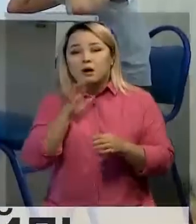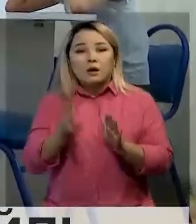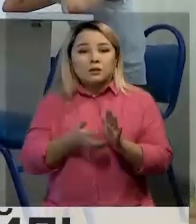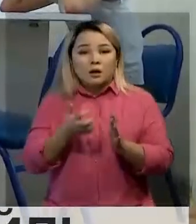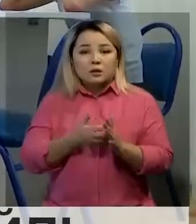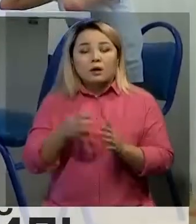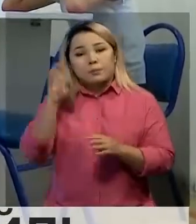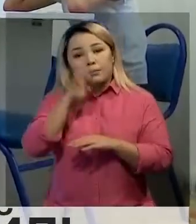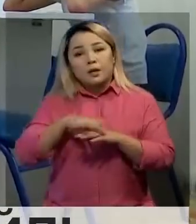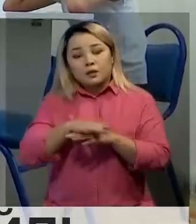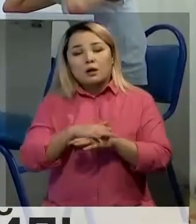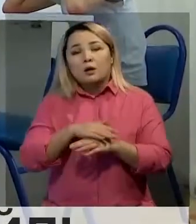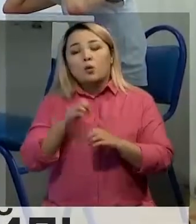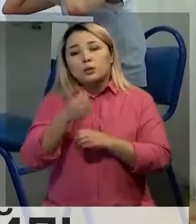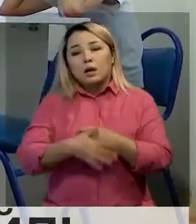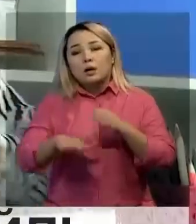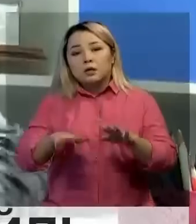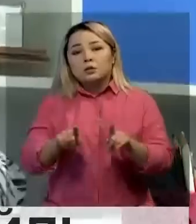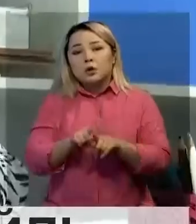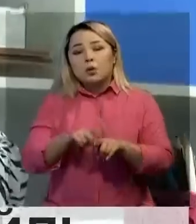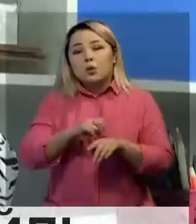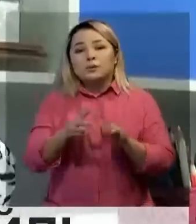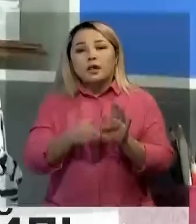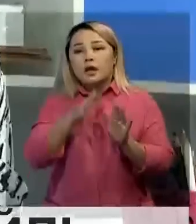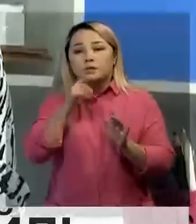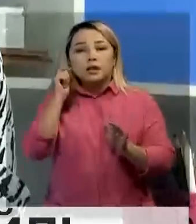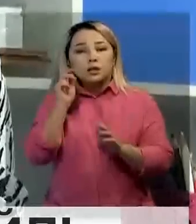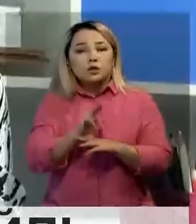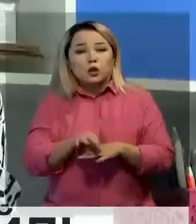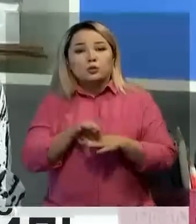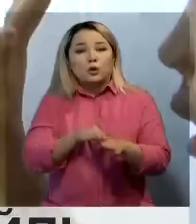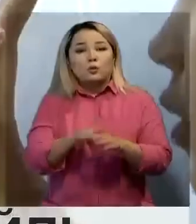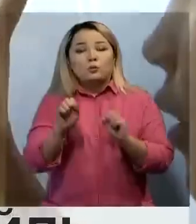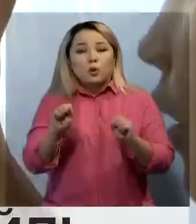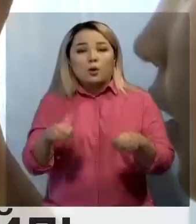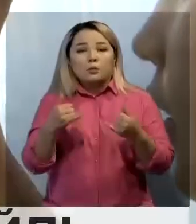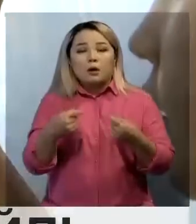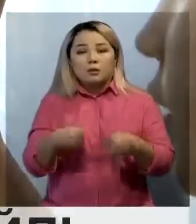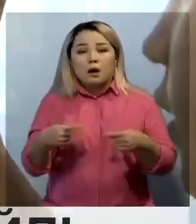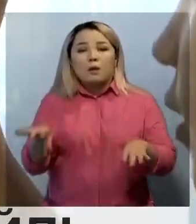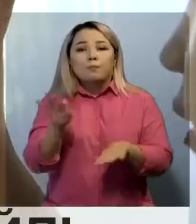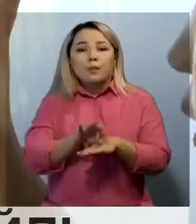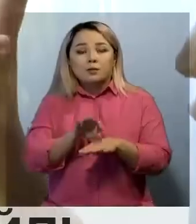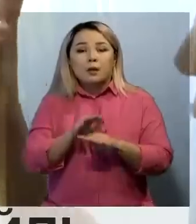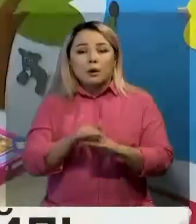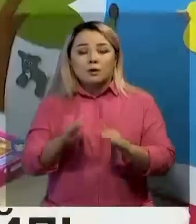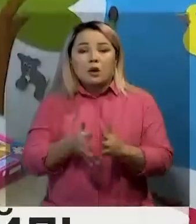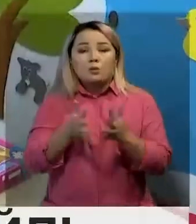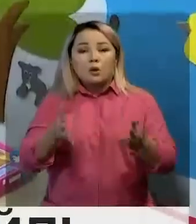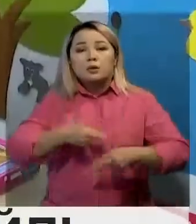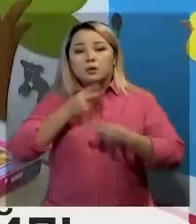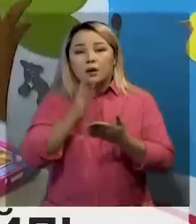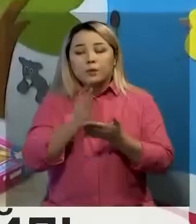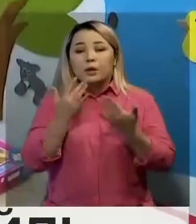Мемлекеттік орталықтарда мүкістігі бар бала 18 жасқа дейін ем қабылдай алады, бірақ мұнда аурудың ауыр түріне шалдыққандарға басындық берілген.